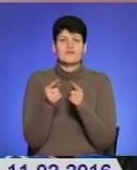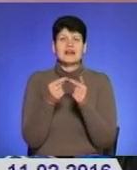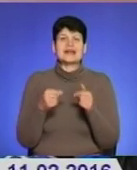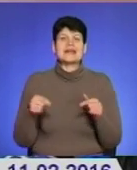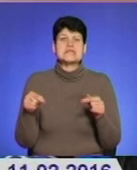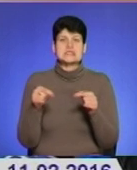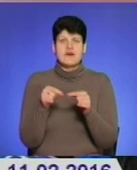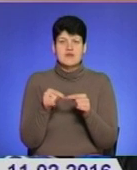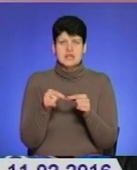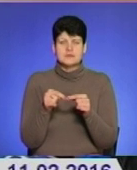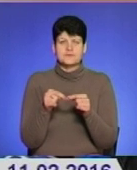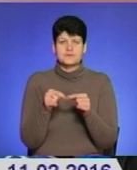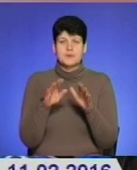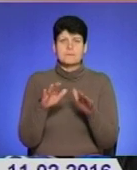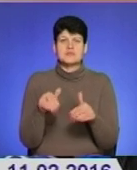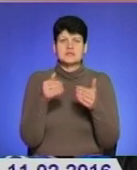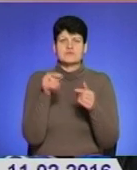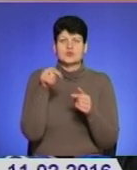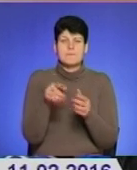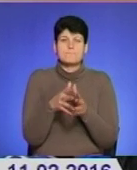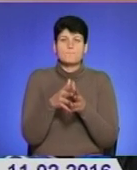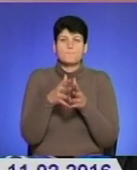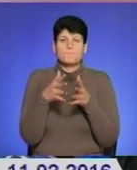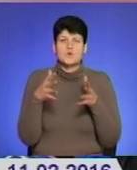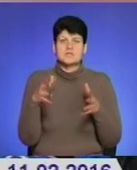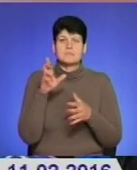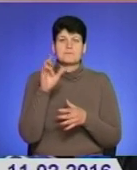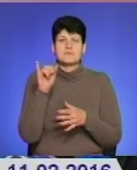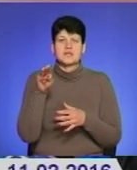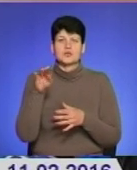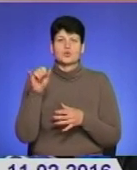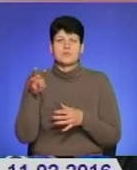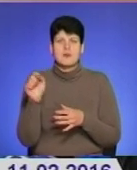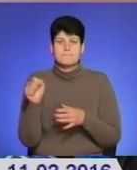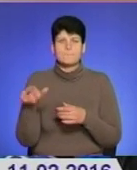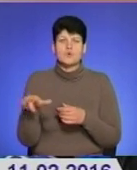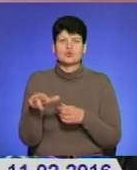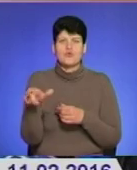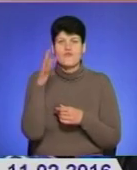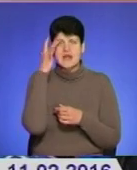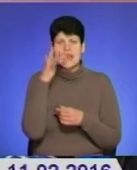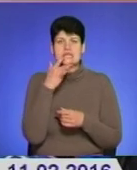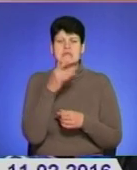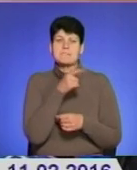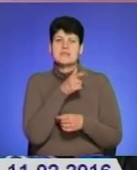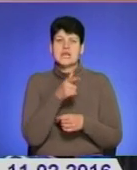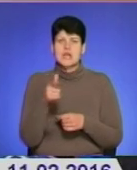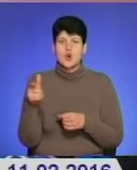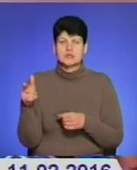поставку сюди в більшій степені битума по дорогам. Летний період, а